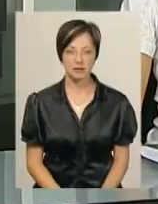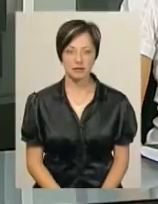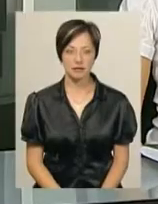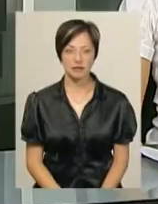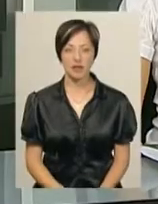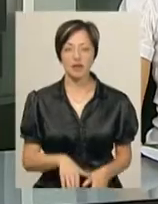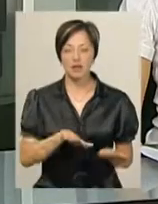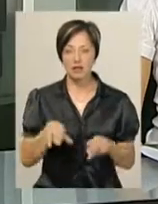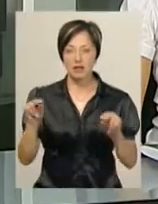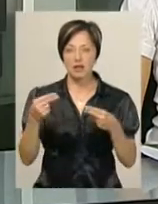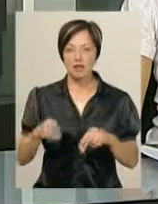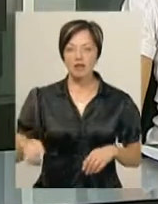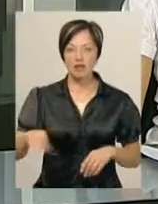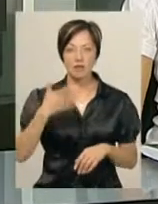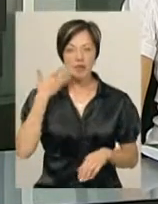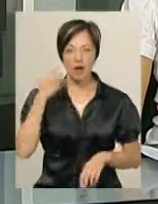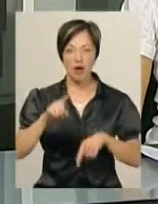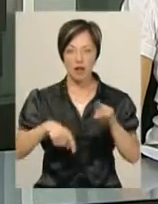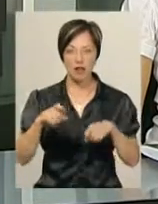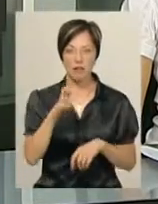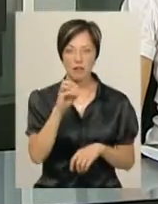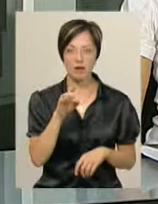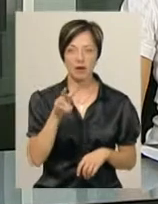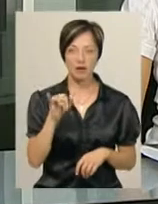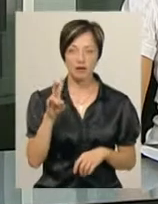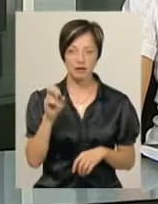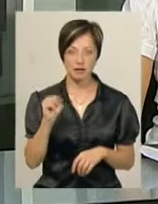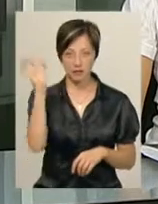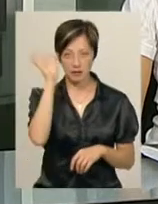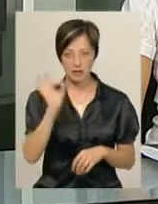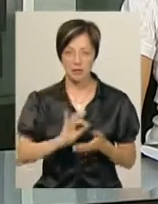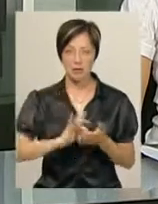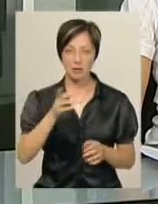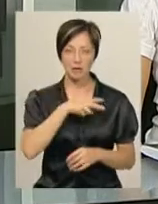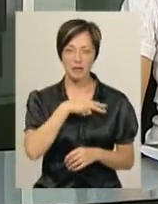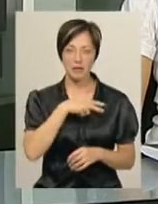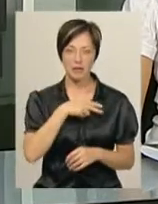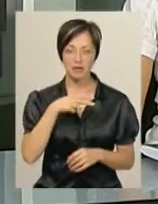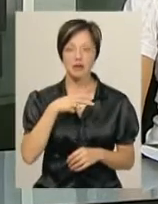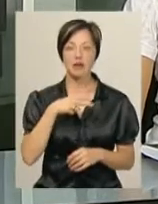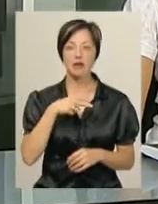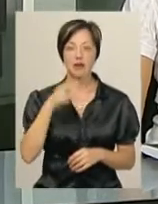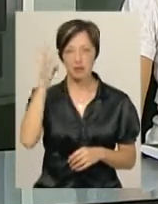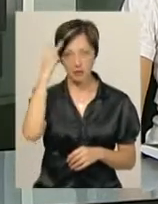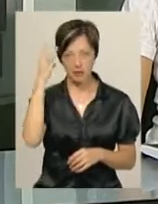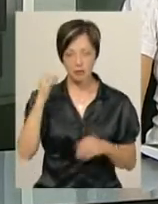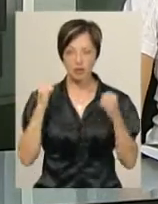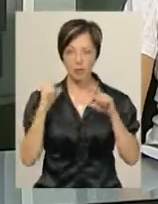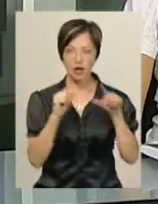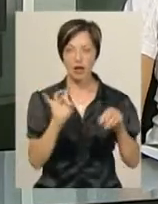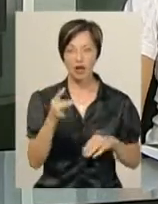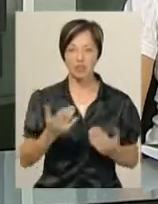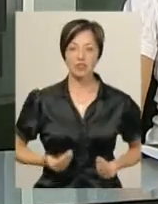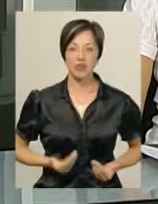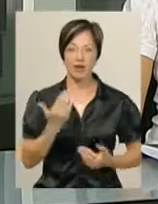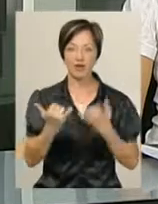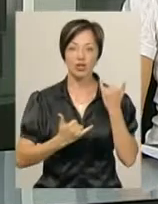Після чемпіонату Європи з легкої атлетики в Берліні його срібна призерка, хмельницька стрибунка в довжину Марина Бех поїхала до Рівного. Де